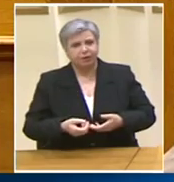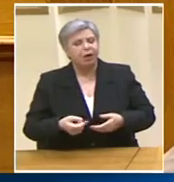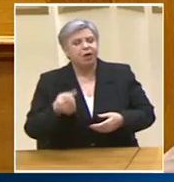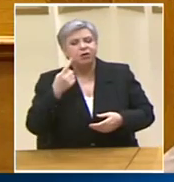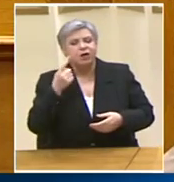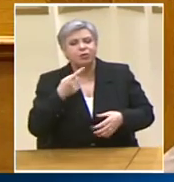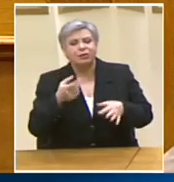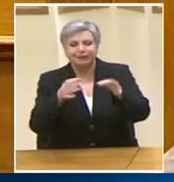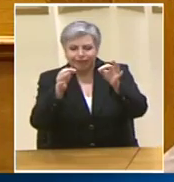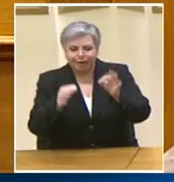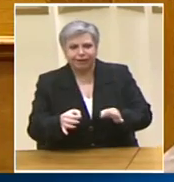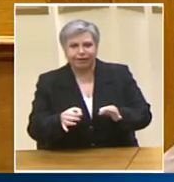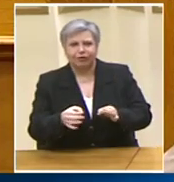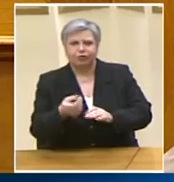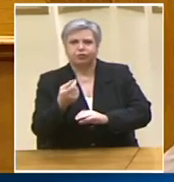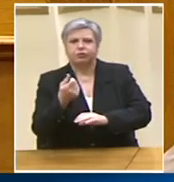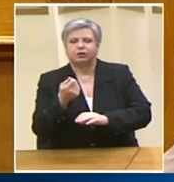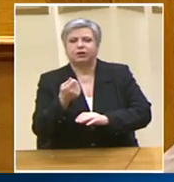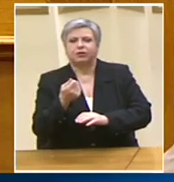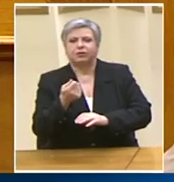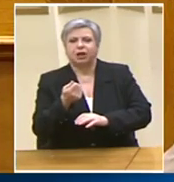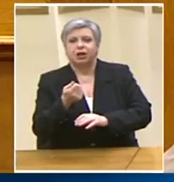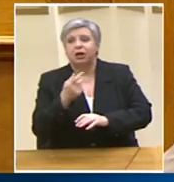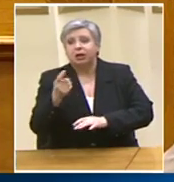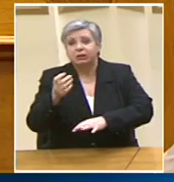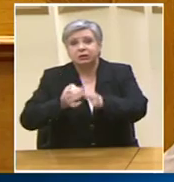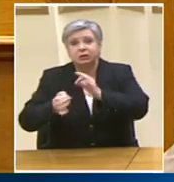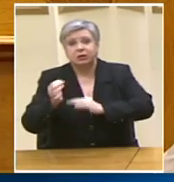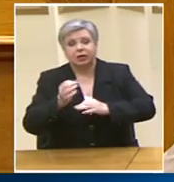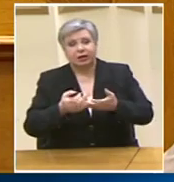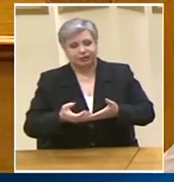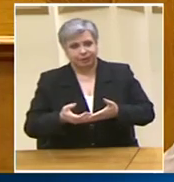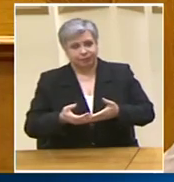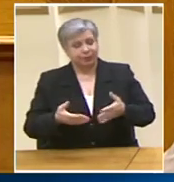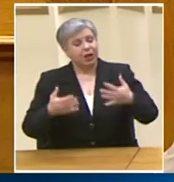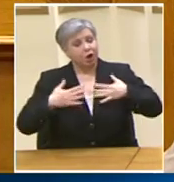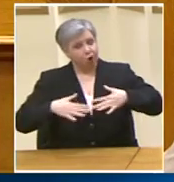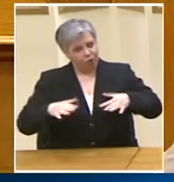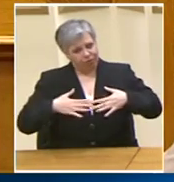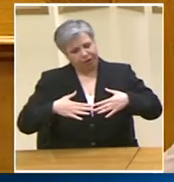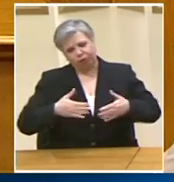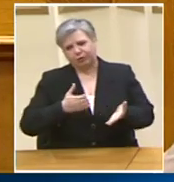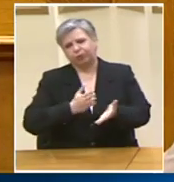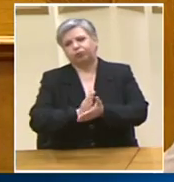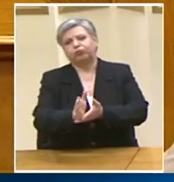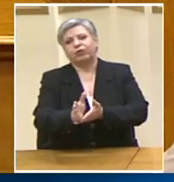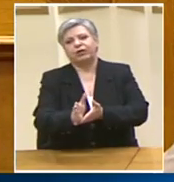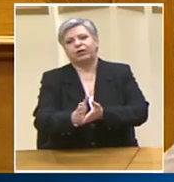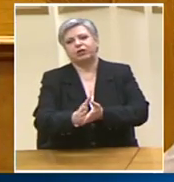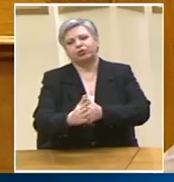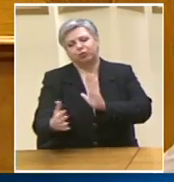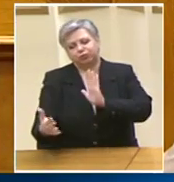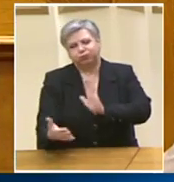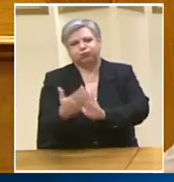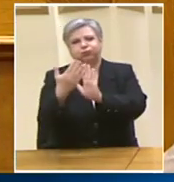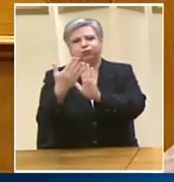είστε Αλλά για να είμαι δίκαιος μαζί σας Στην προσπάθειά σας να